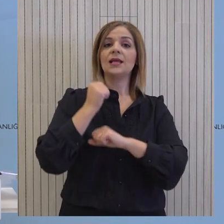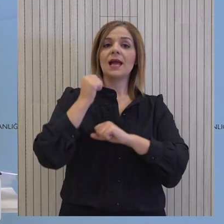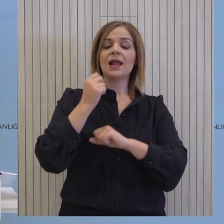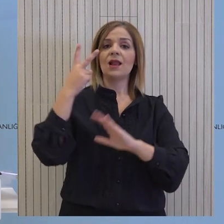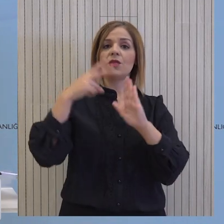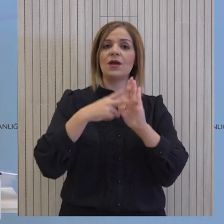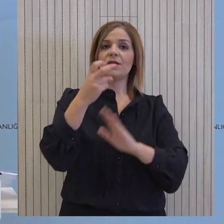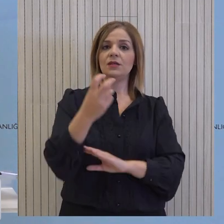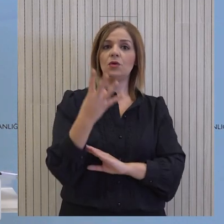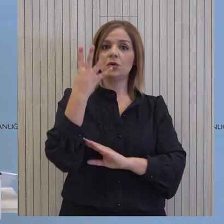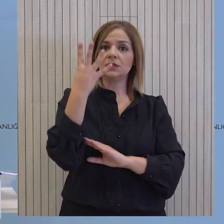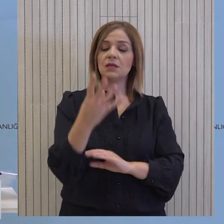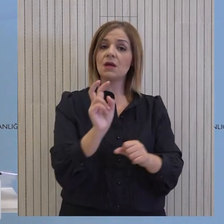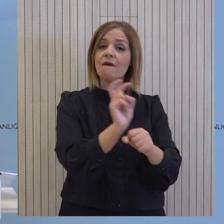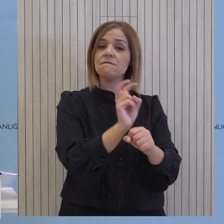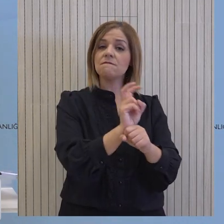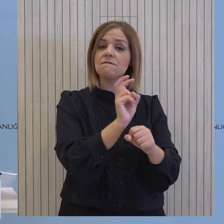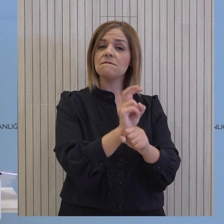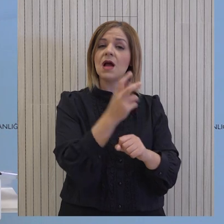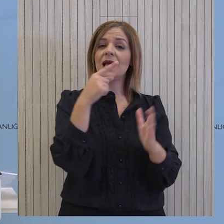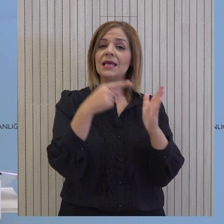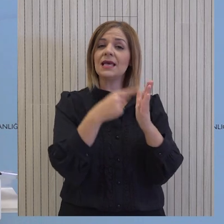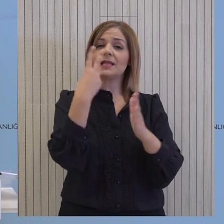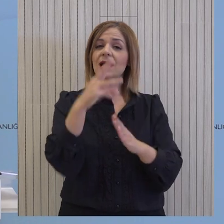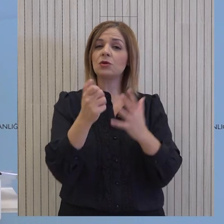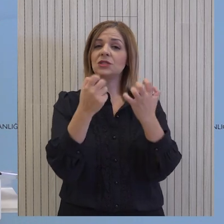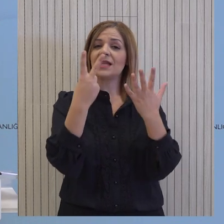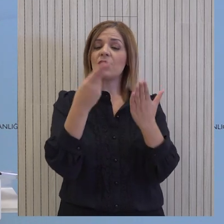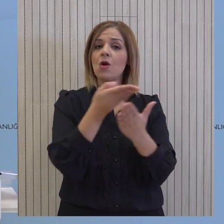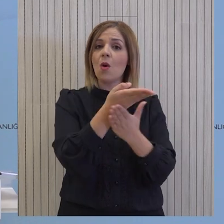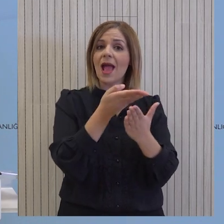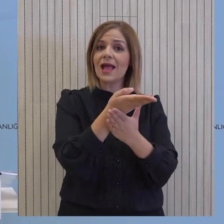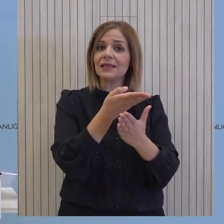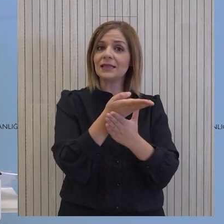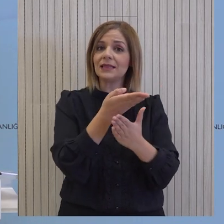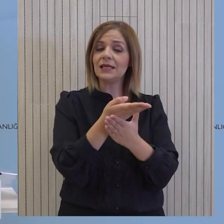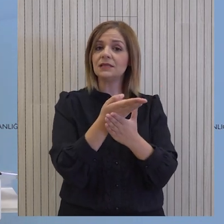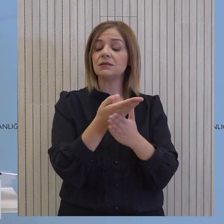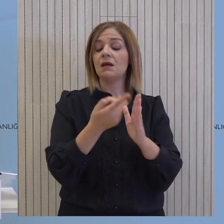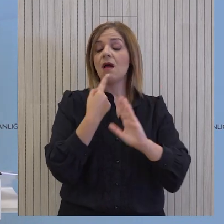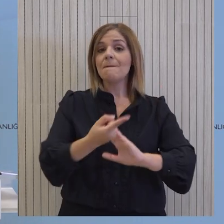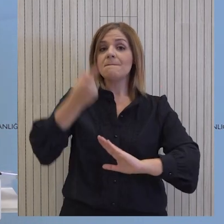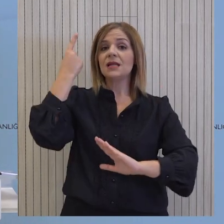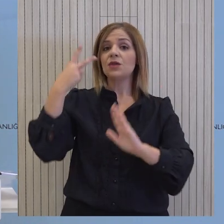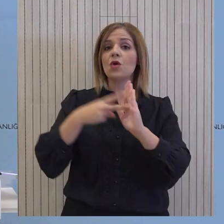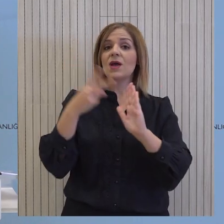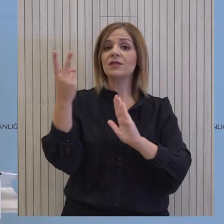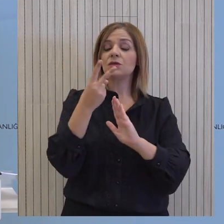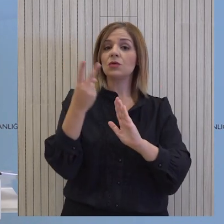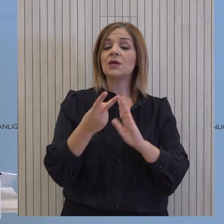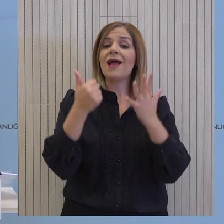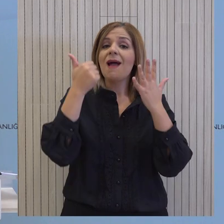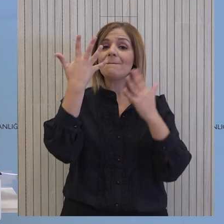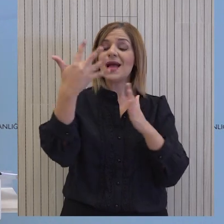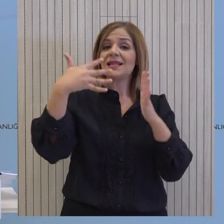2024 εκκρεμούσαν για εξέταση 1.362 ετήσεις, ενώ κατά την αντίστοιχη περσινή περίοδο εκκρεμούσαν